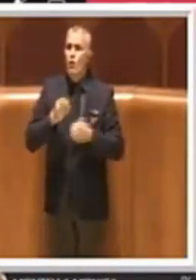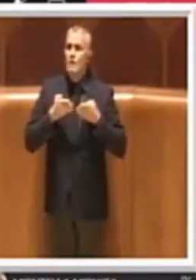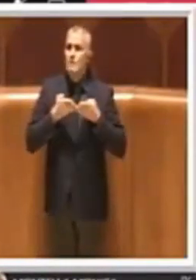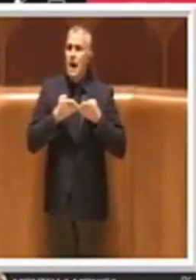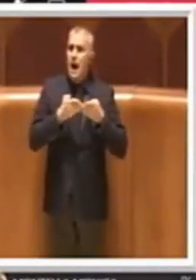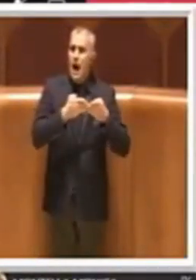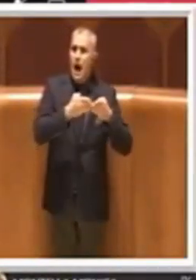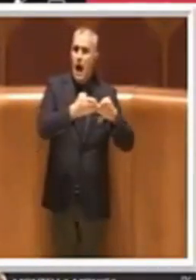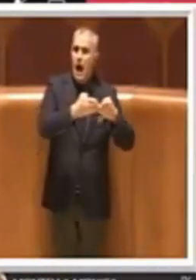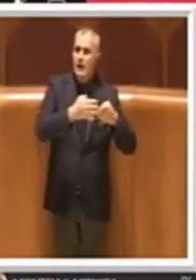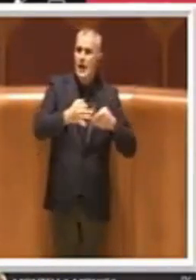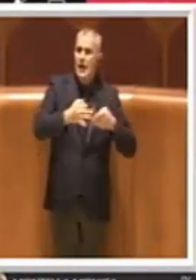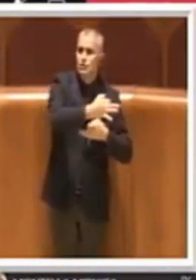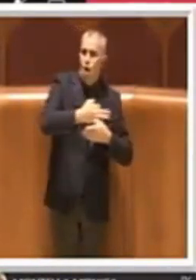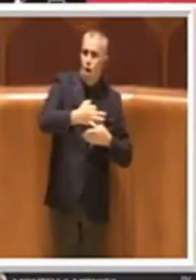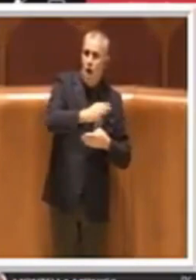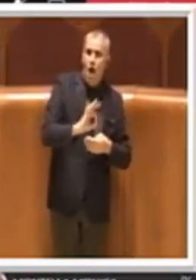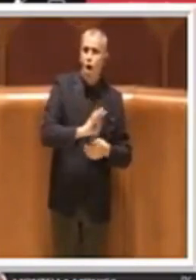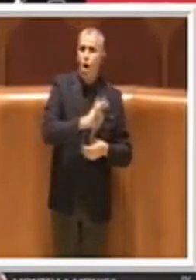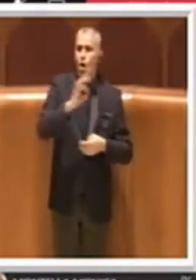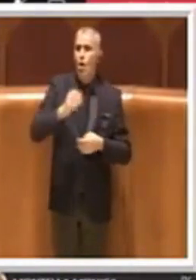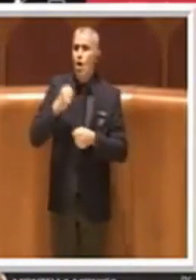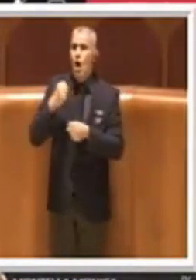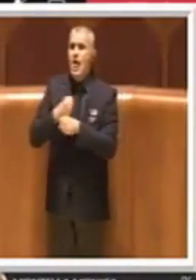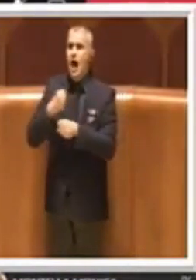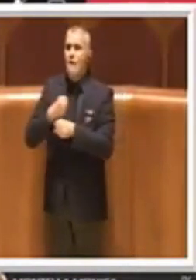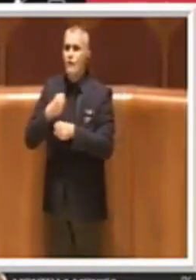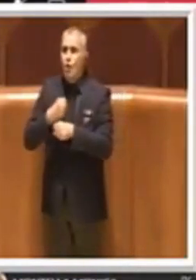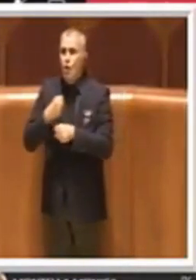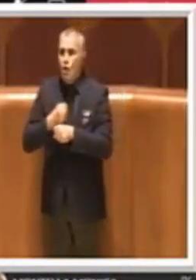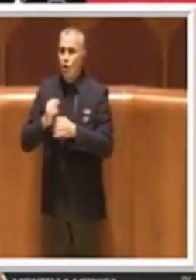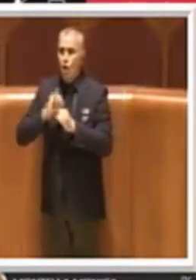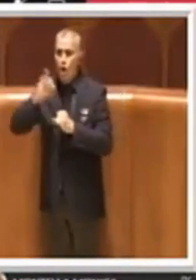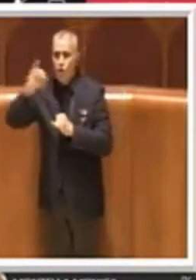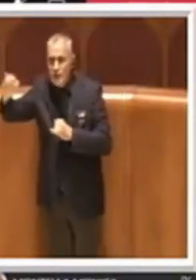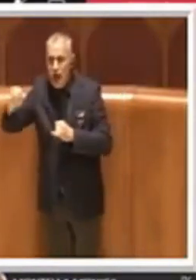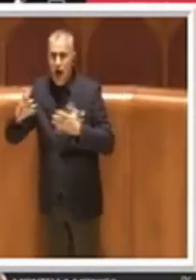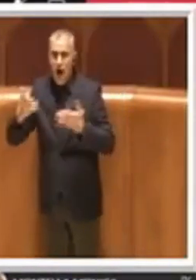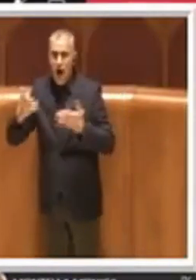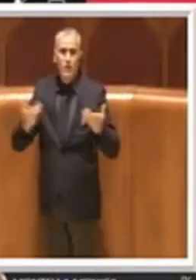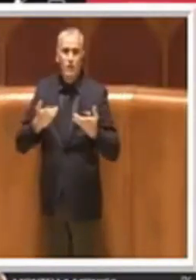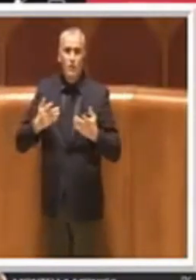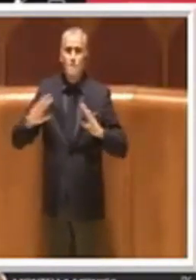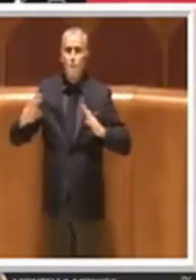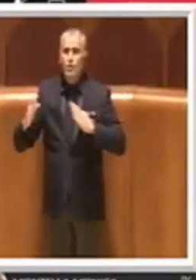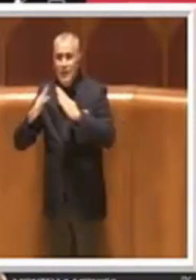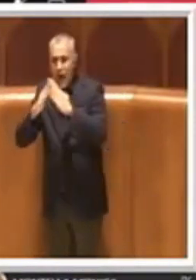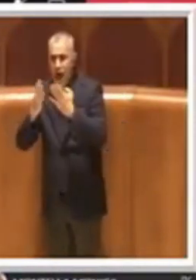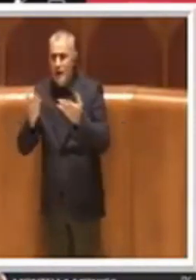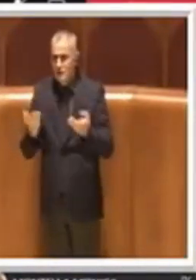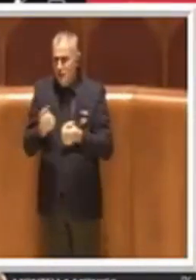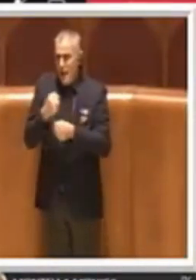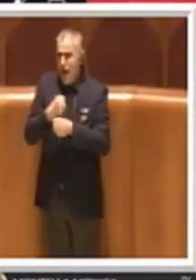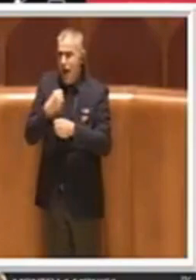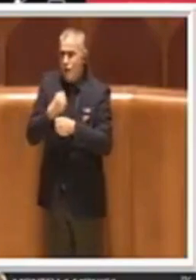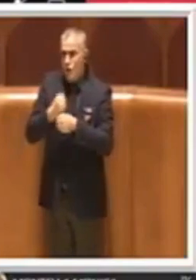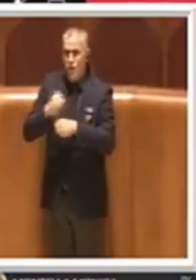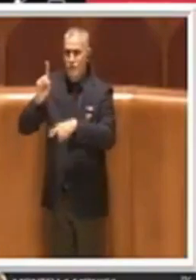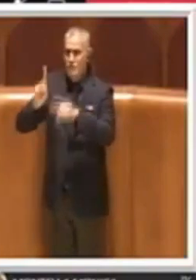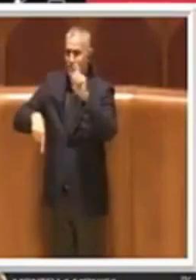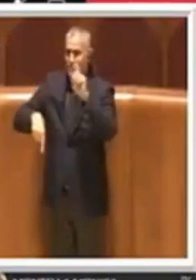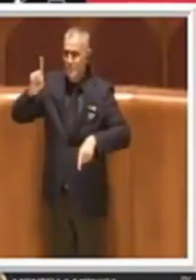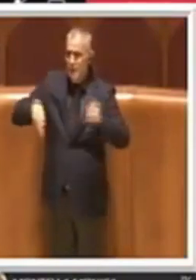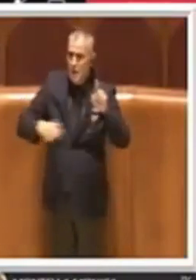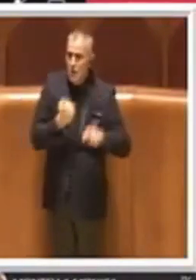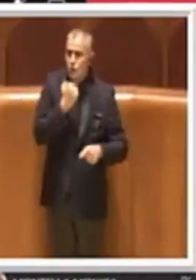Che allora non bisogna utilizzare quelle forme di progresso che la tecnologia, la nostra organizzazione, la nostra intelligenza,